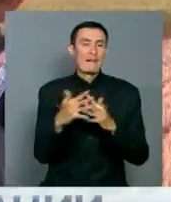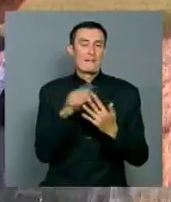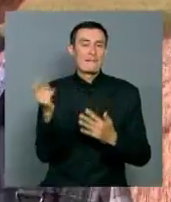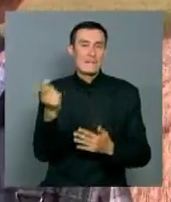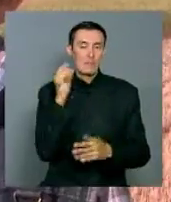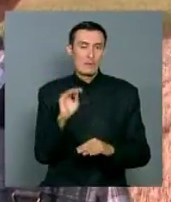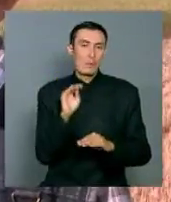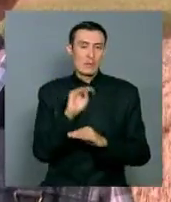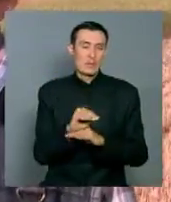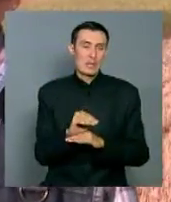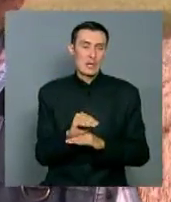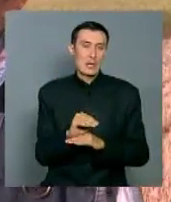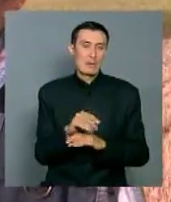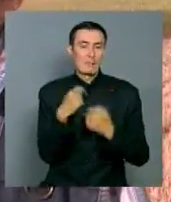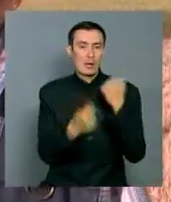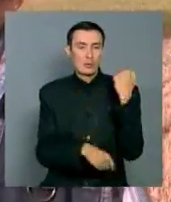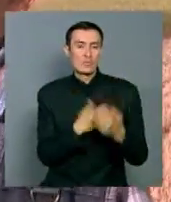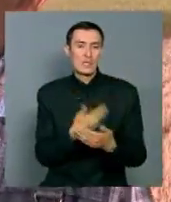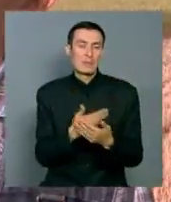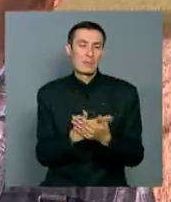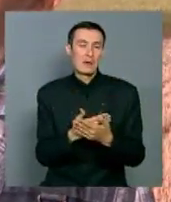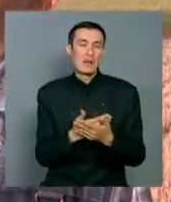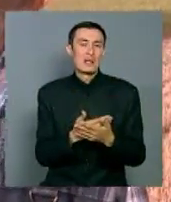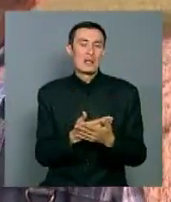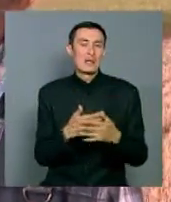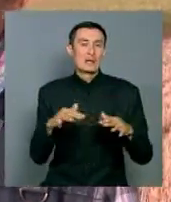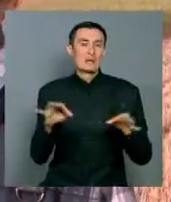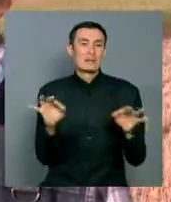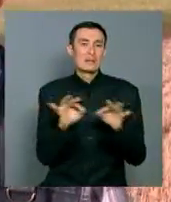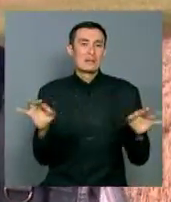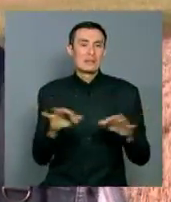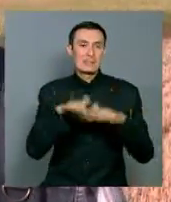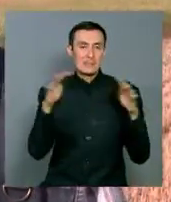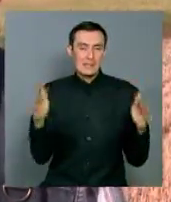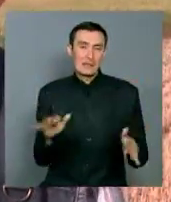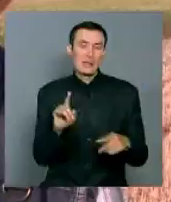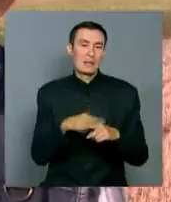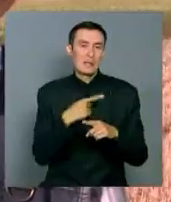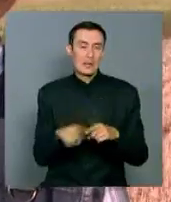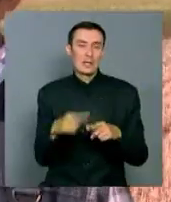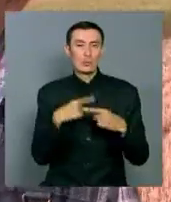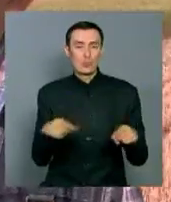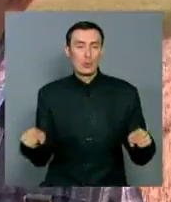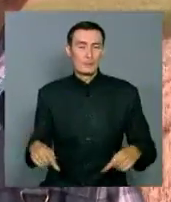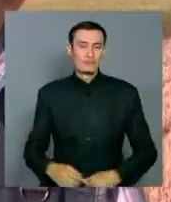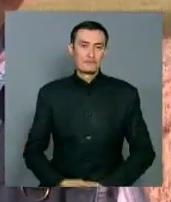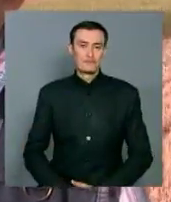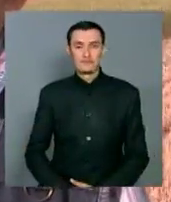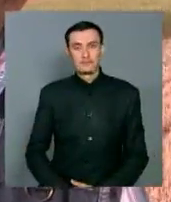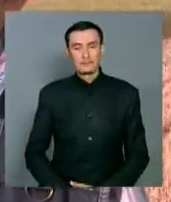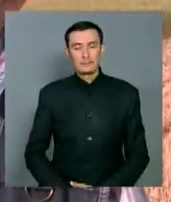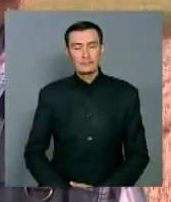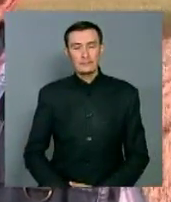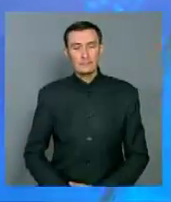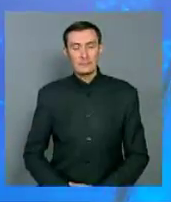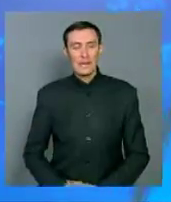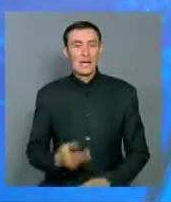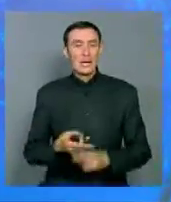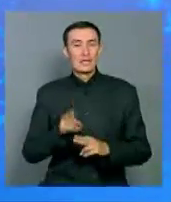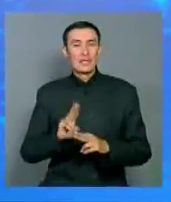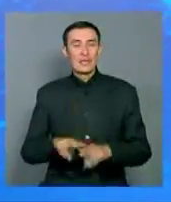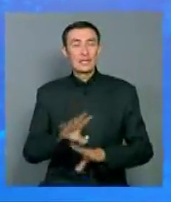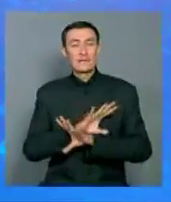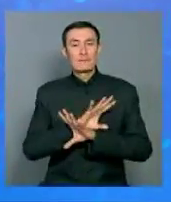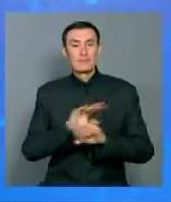дополнительная продукция в виде сена, может быть, так и в виде продукции зерновой. К этой